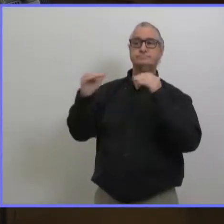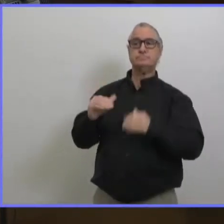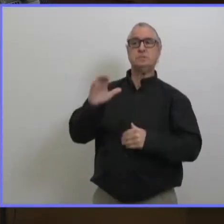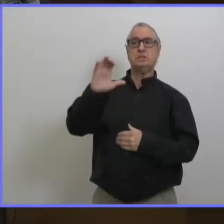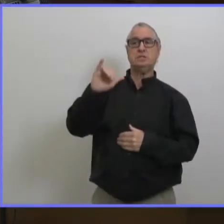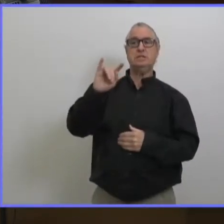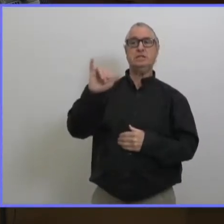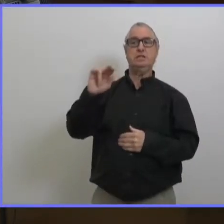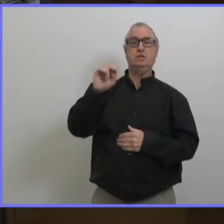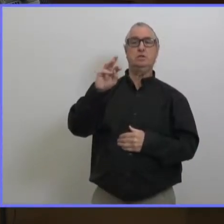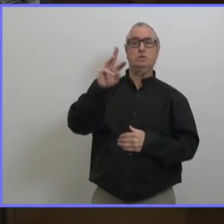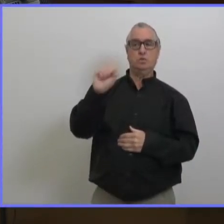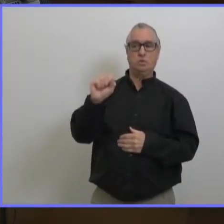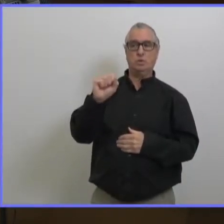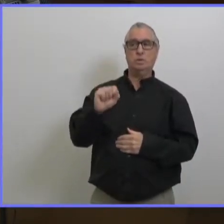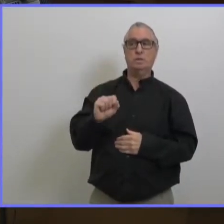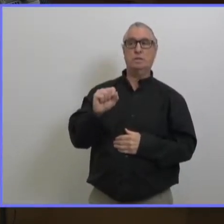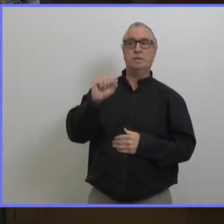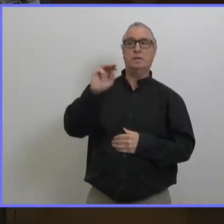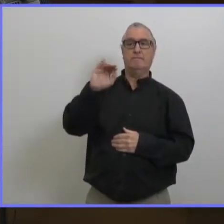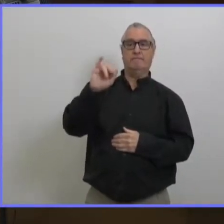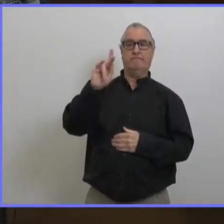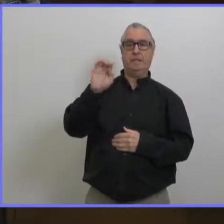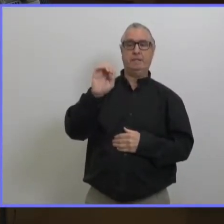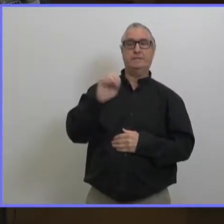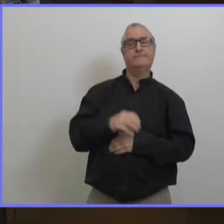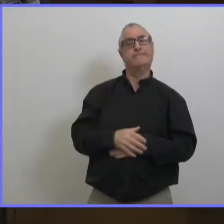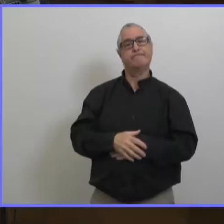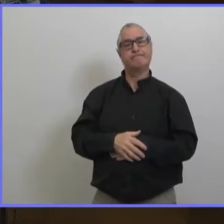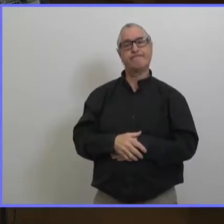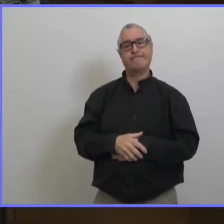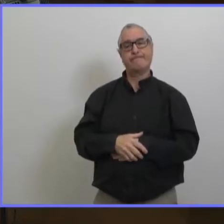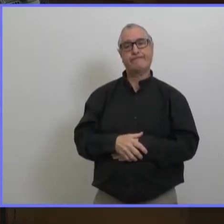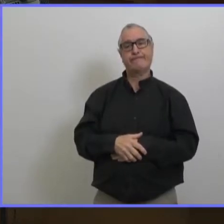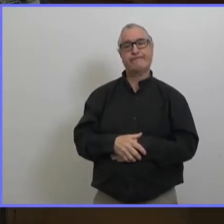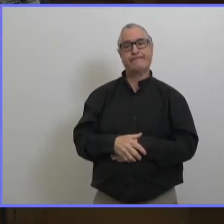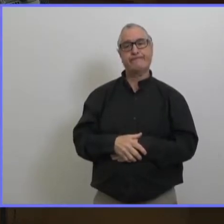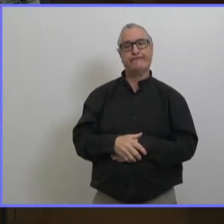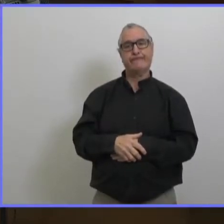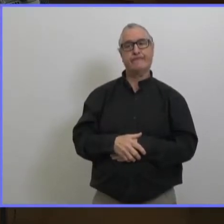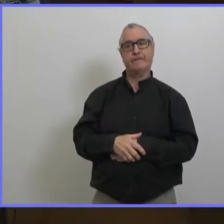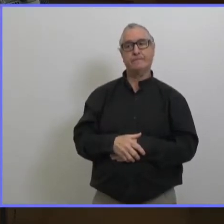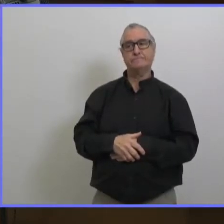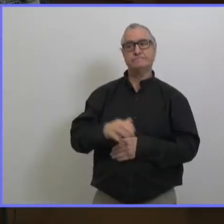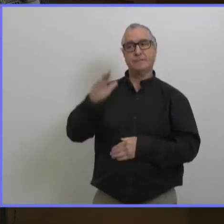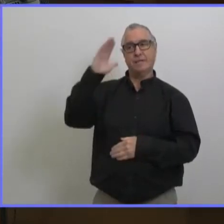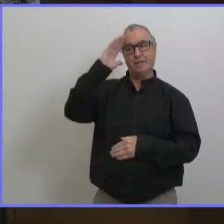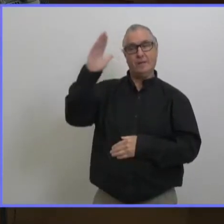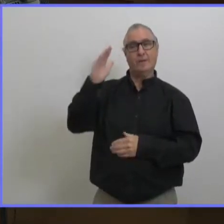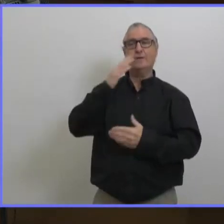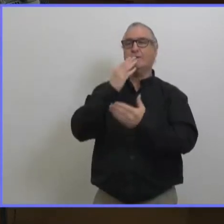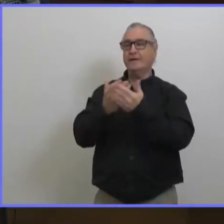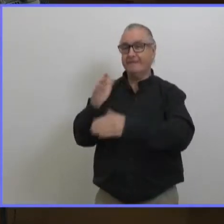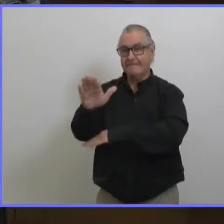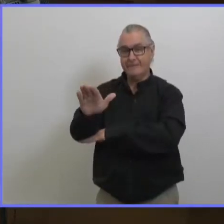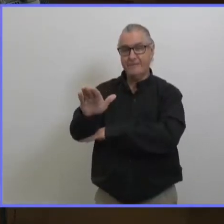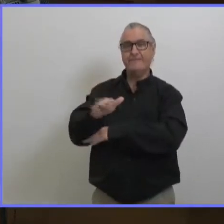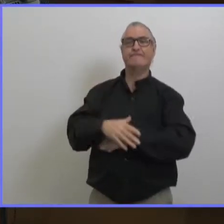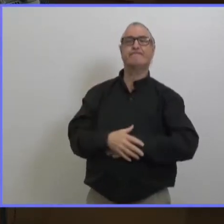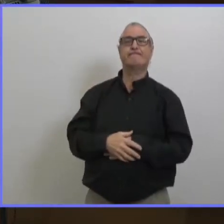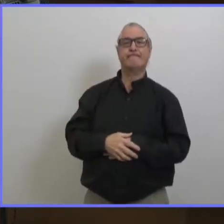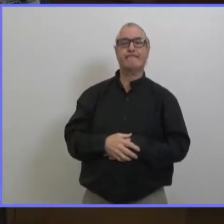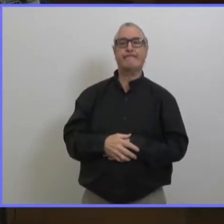un souci pour la population de city news mike bonjour docteur roussin